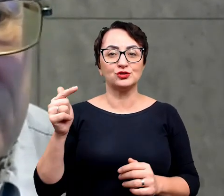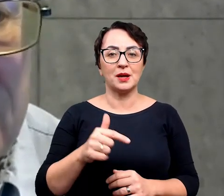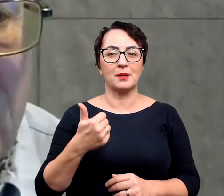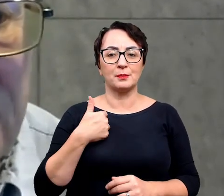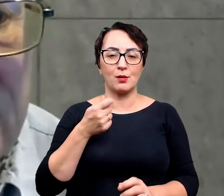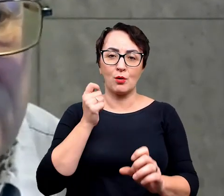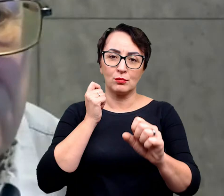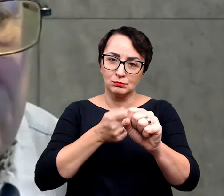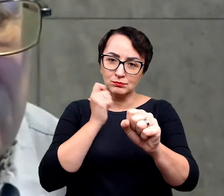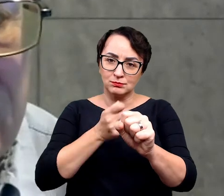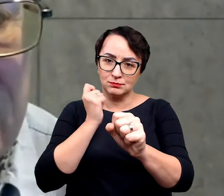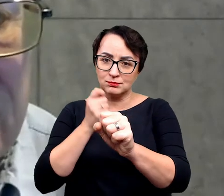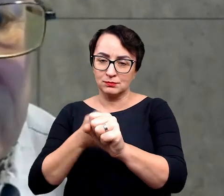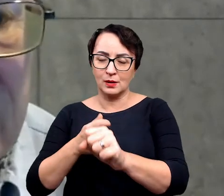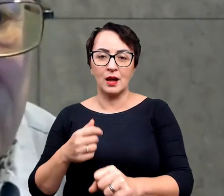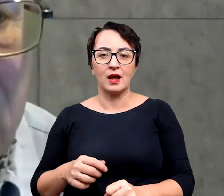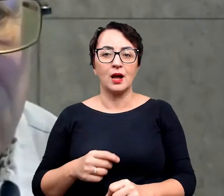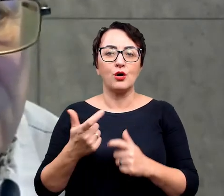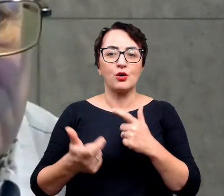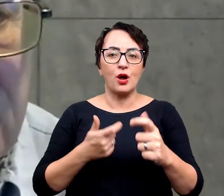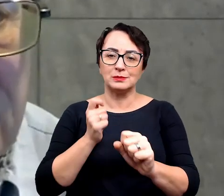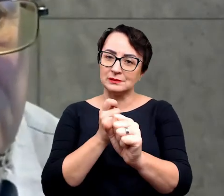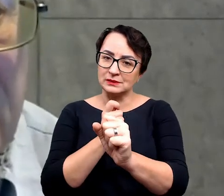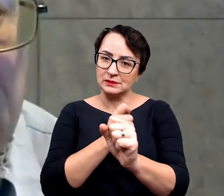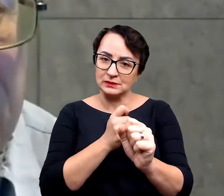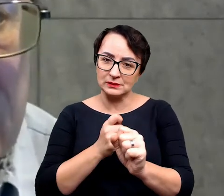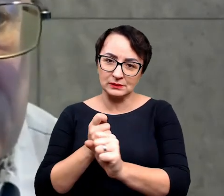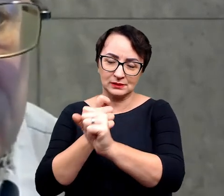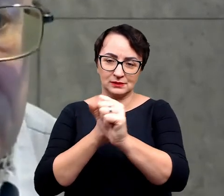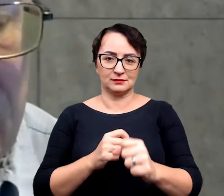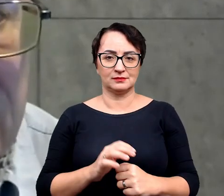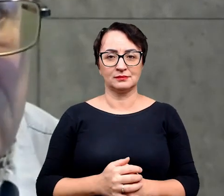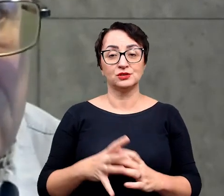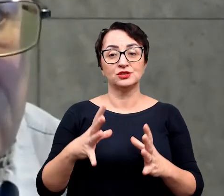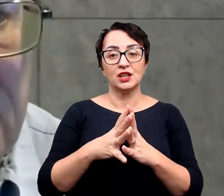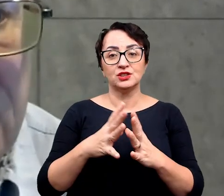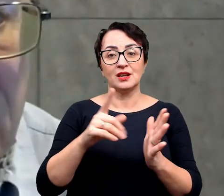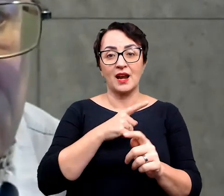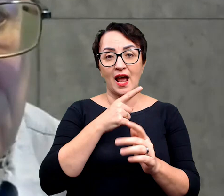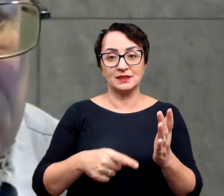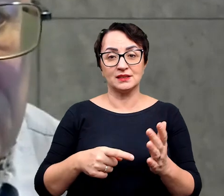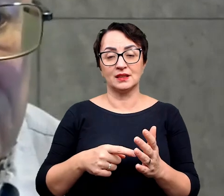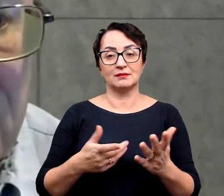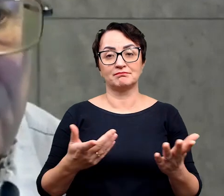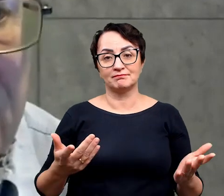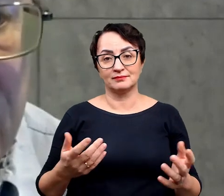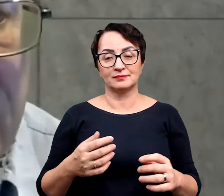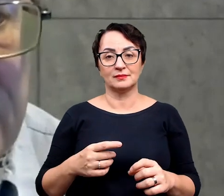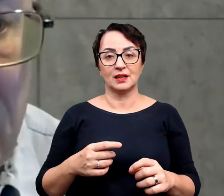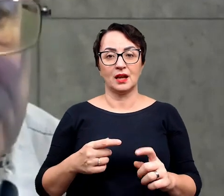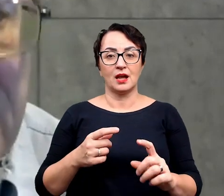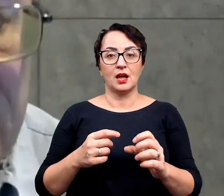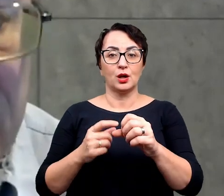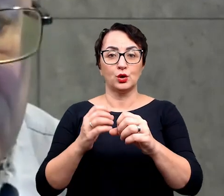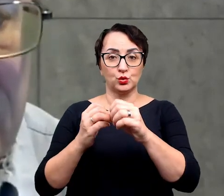młotek, dłuto, no i dykuwać to wszystko ze skały. No to tak, dziesięć razy się trafi w dłuto, tak